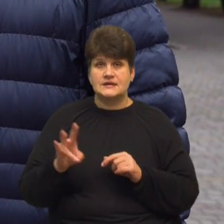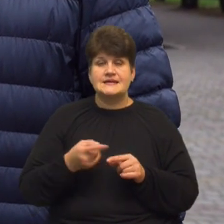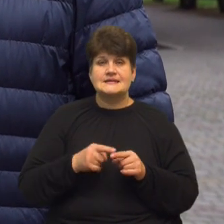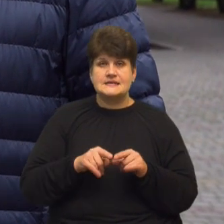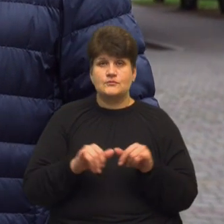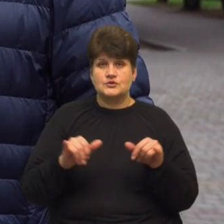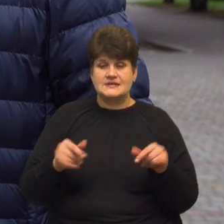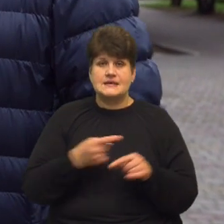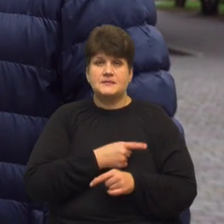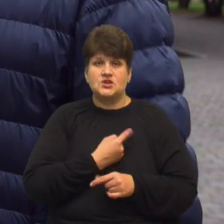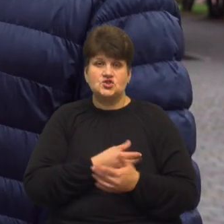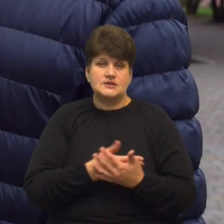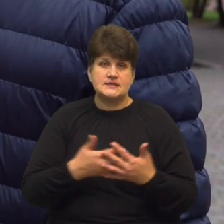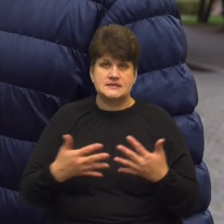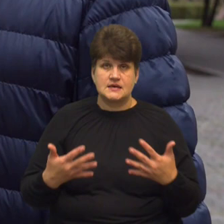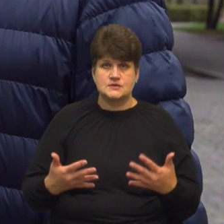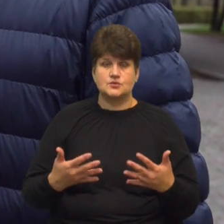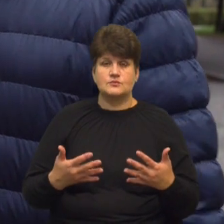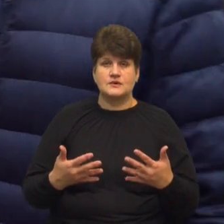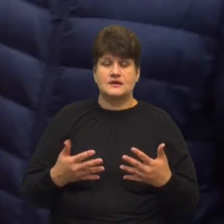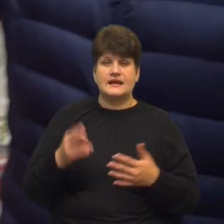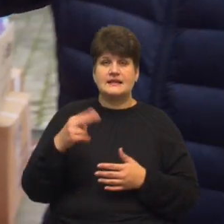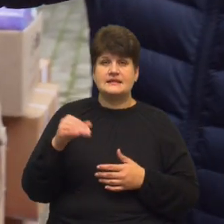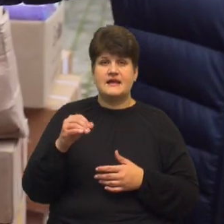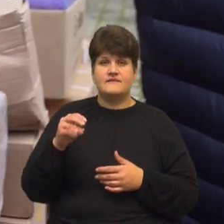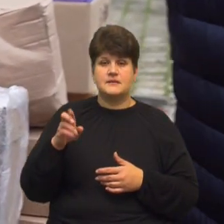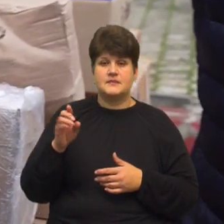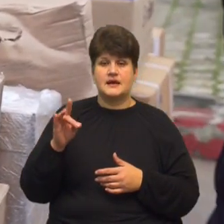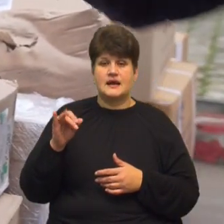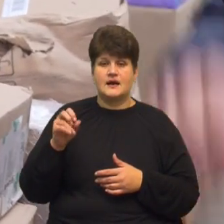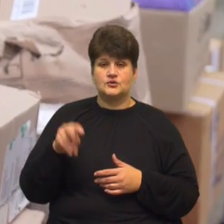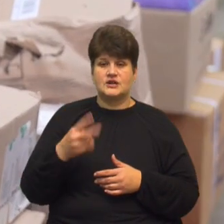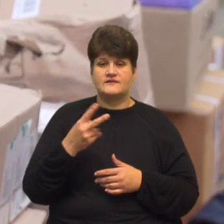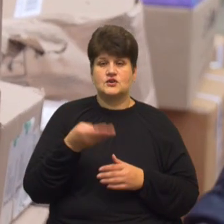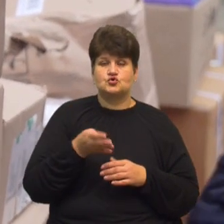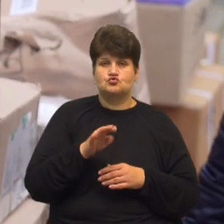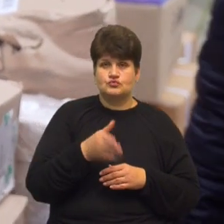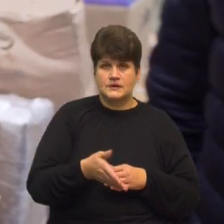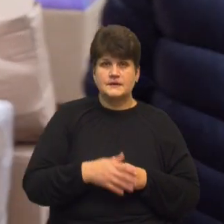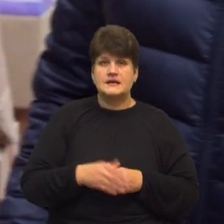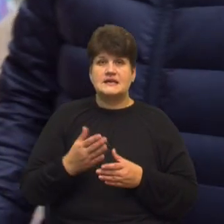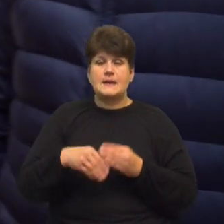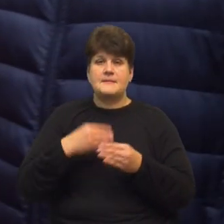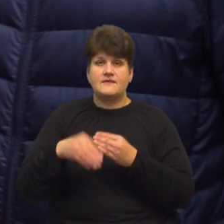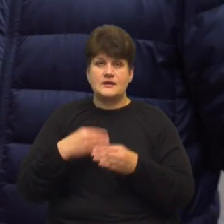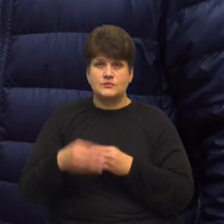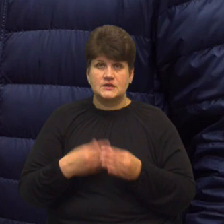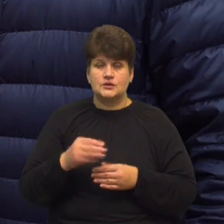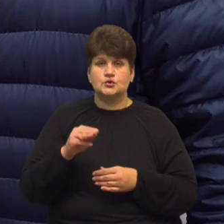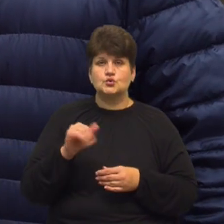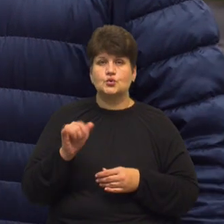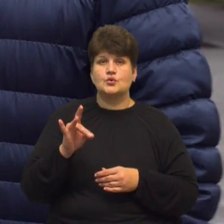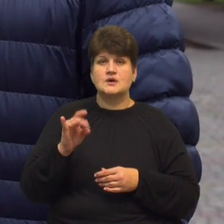медичні засоби, зокрема дефібрилятор, який зараз тут знаходиться, дві штуки. Є перев'язочний матеріал, турнікети,